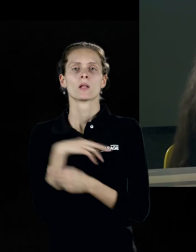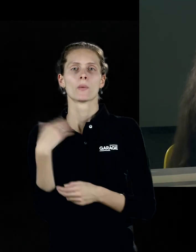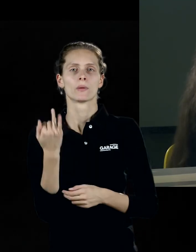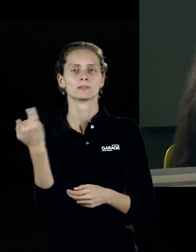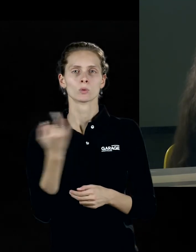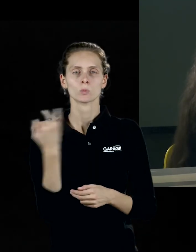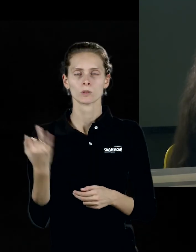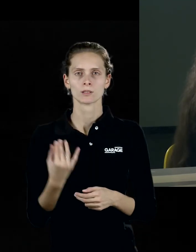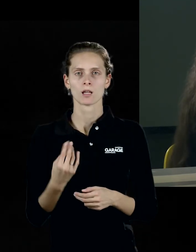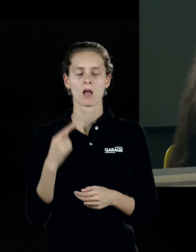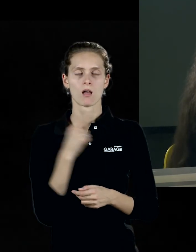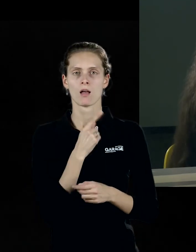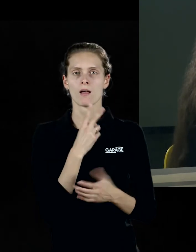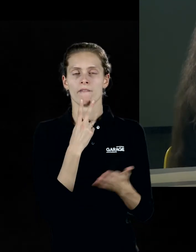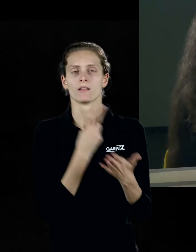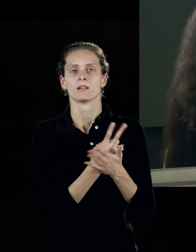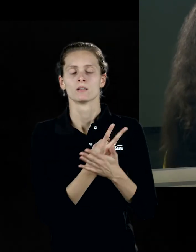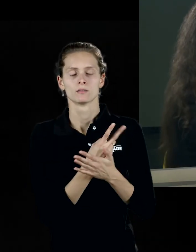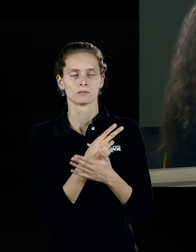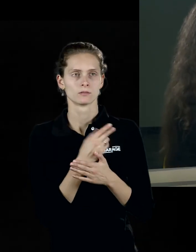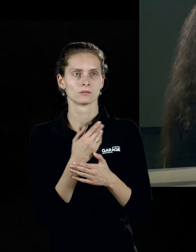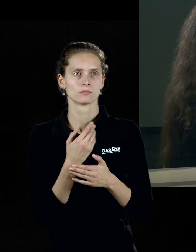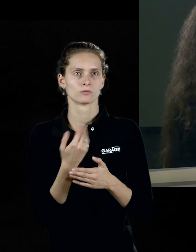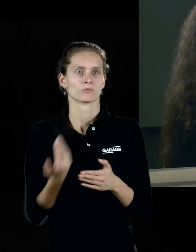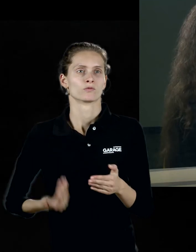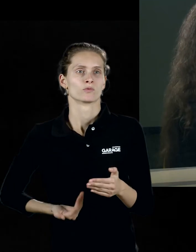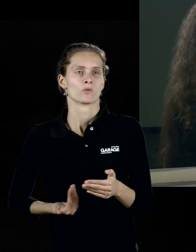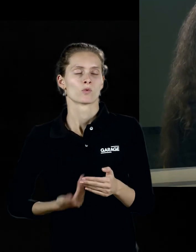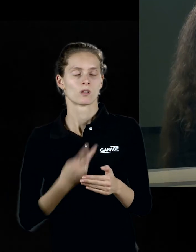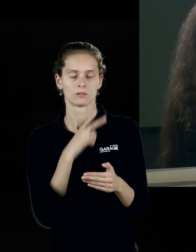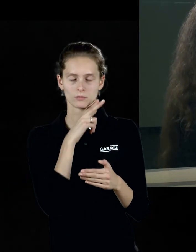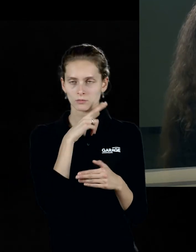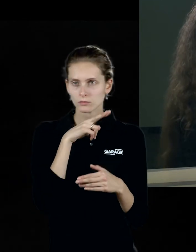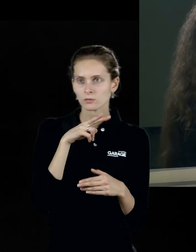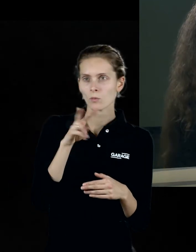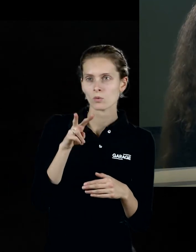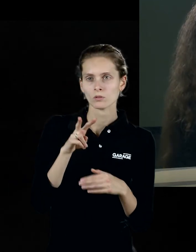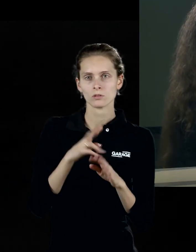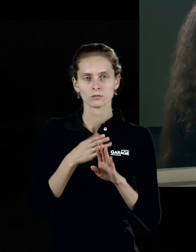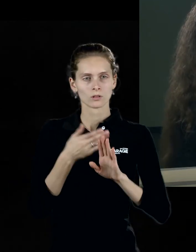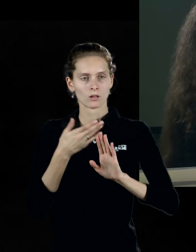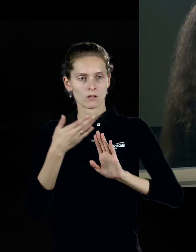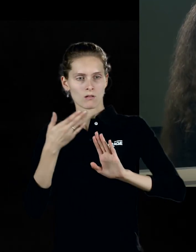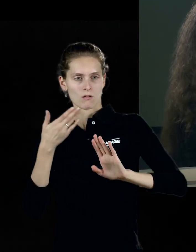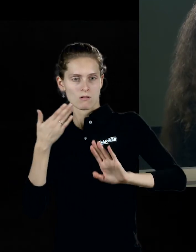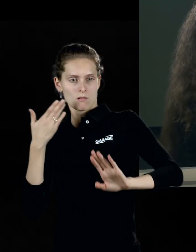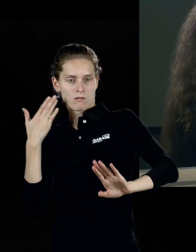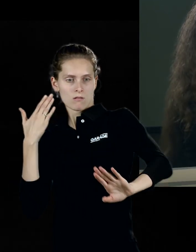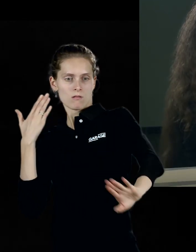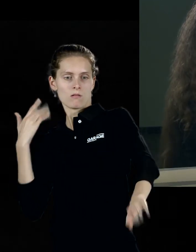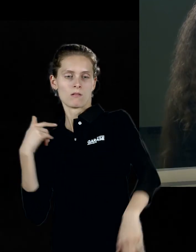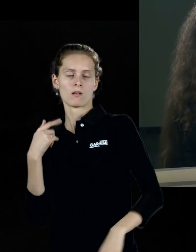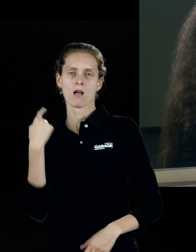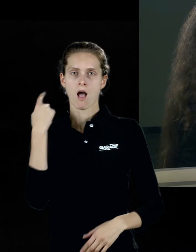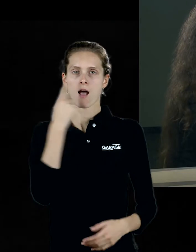что это существо, которое выглядит как существо, которое смотрит, стремительно отдаляется от того, на что оно смотрит, что это ангел,